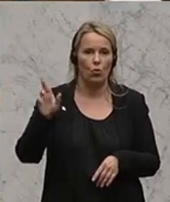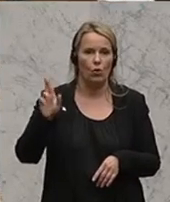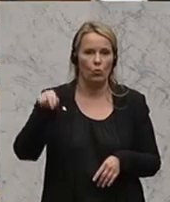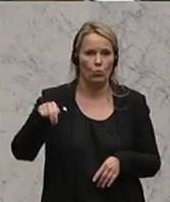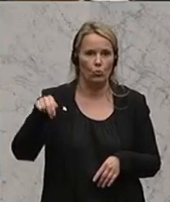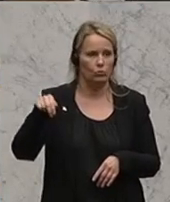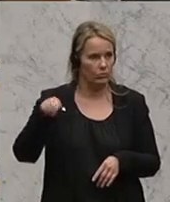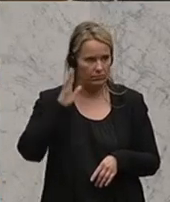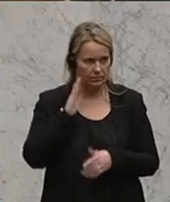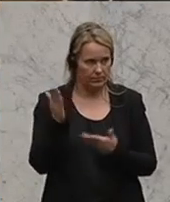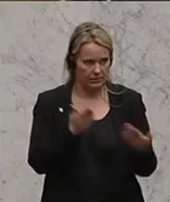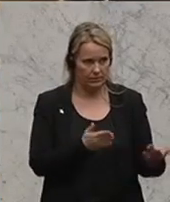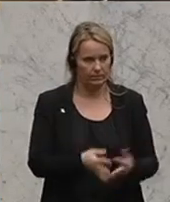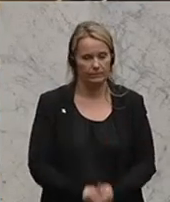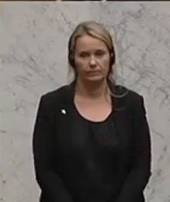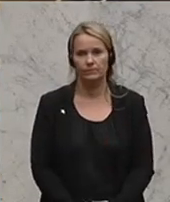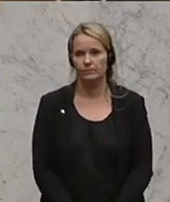Justizsprecherin der NEOS. Also müssen